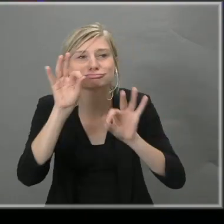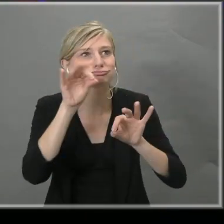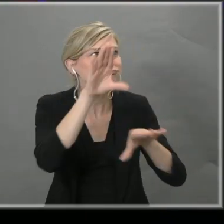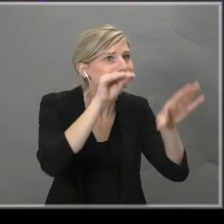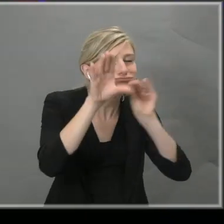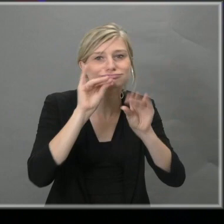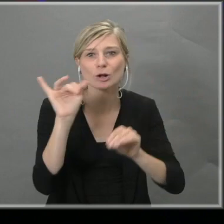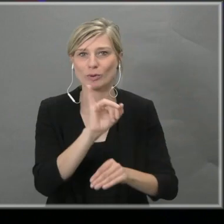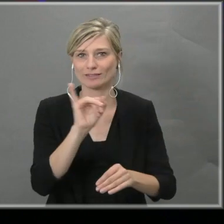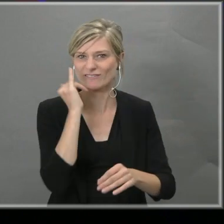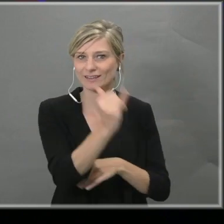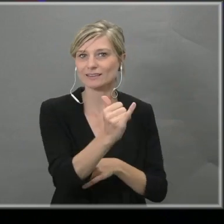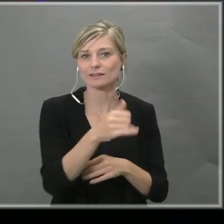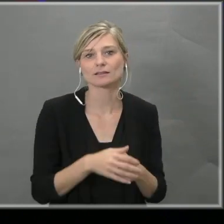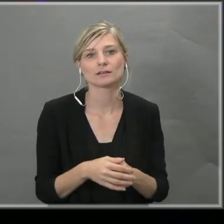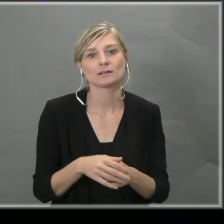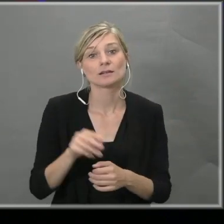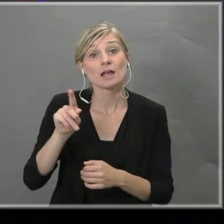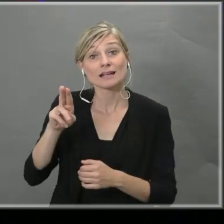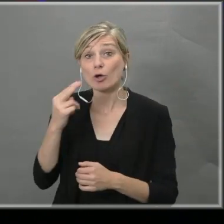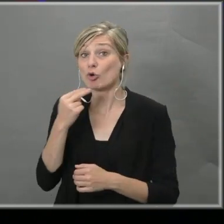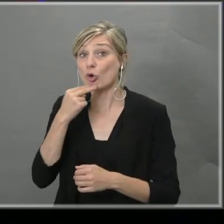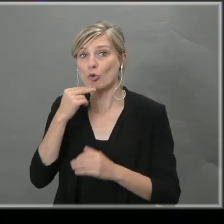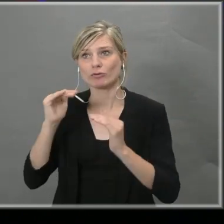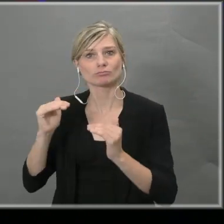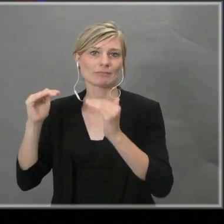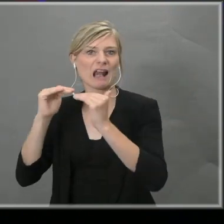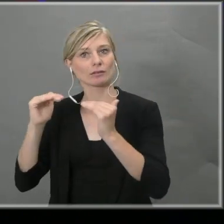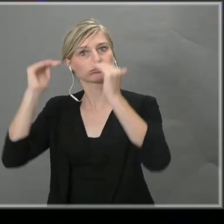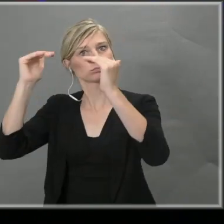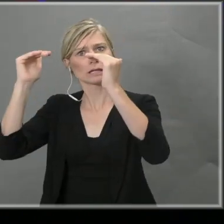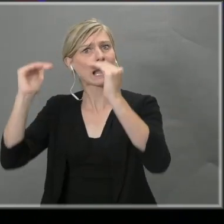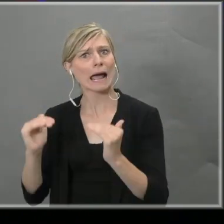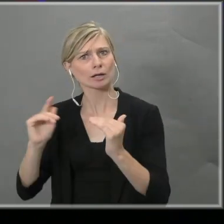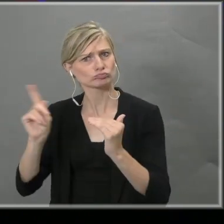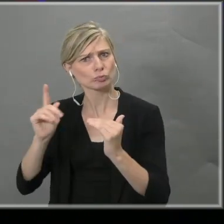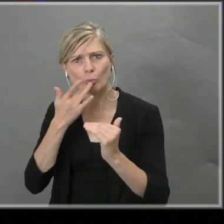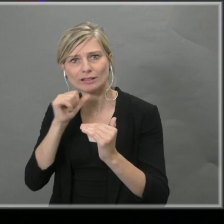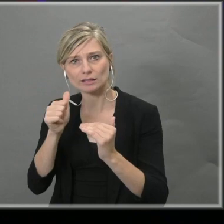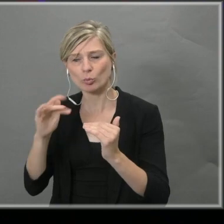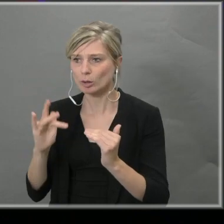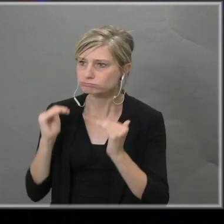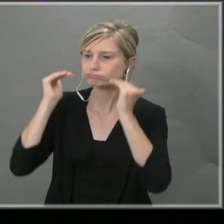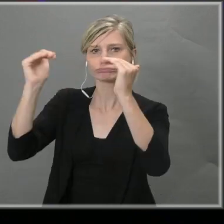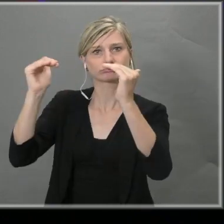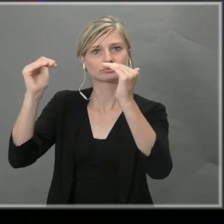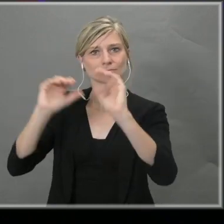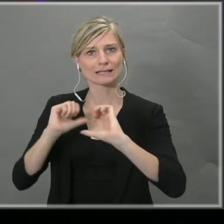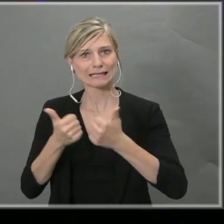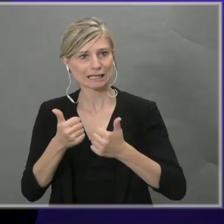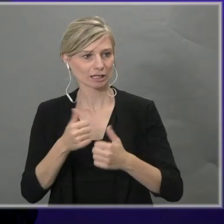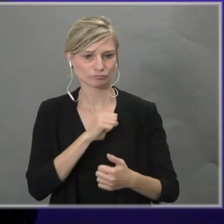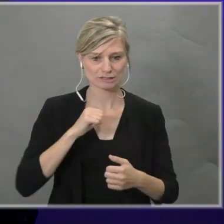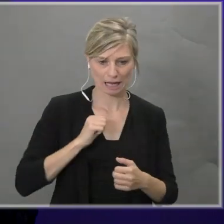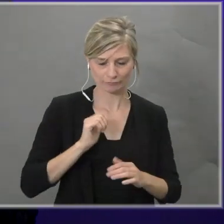alles zonder dat we de lat op de KU Leuven lager leggen. Integendeel, maar zojuist verhogen, omdat iedereen het beste uit zichzelf kan